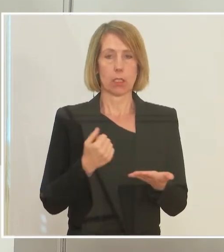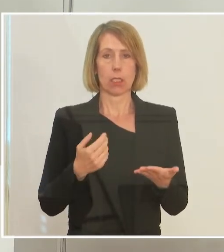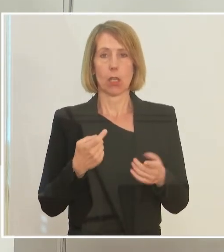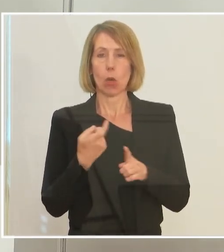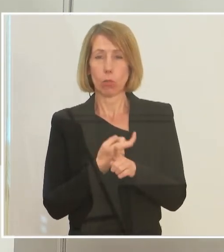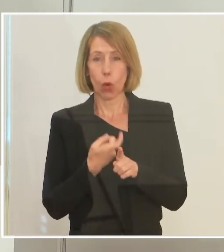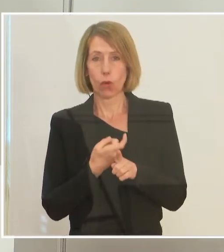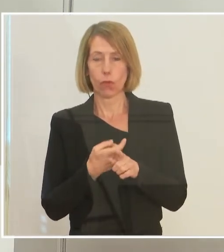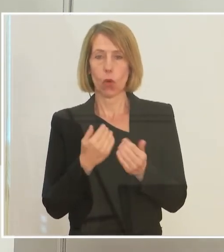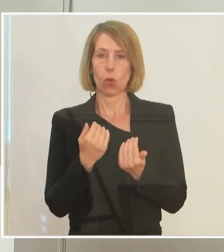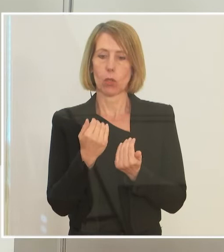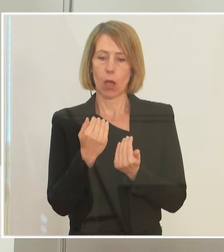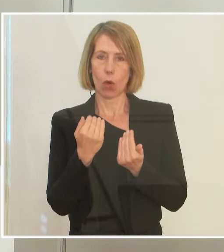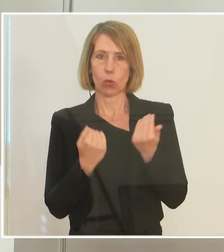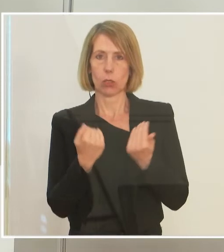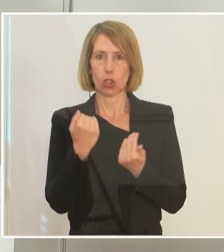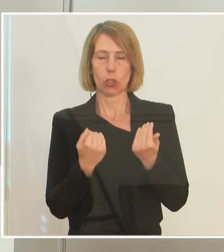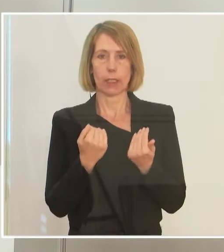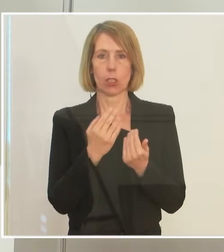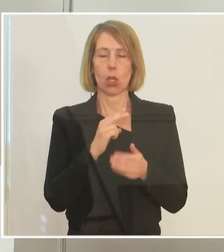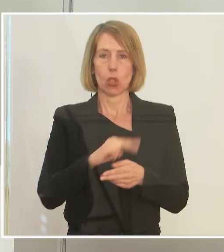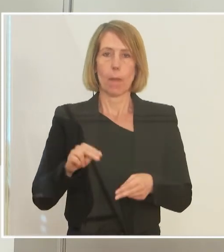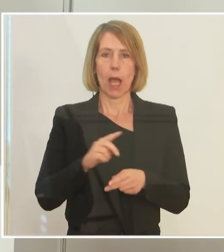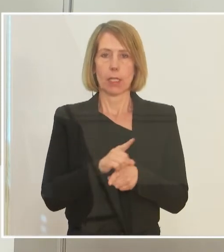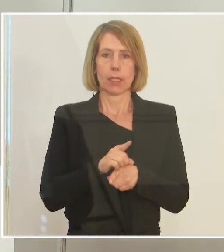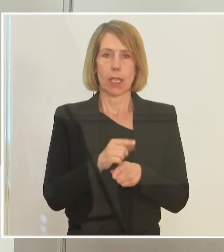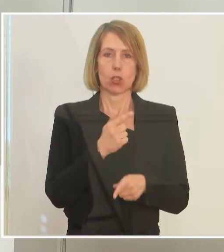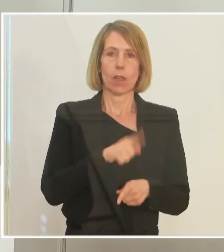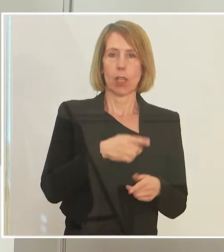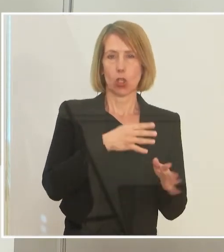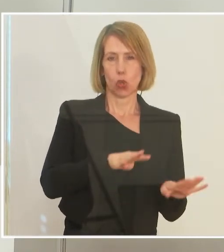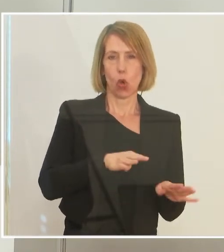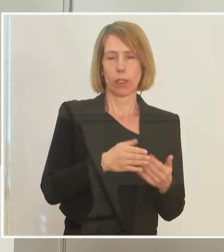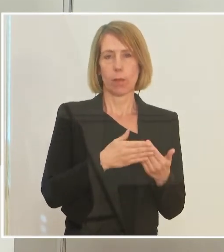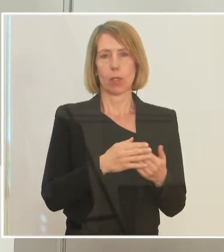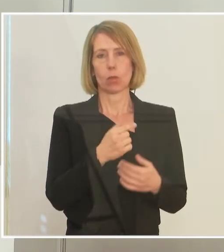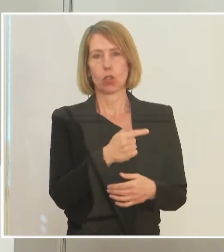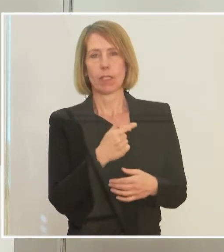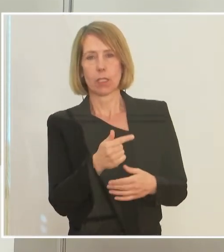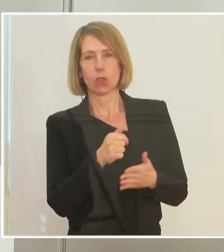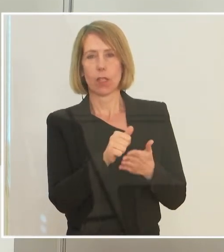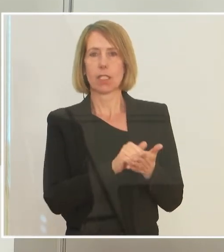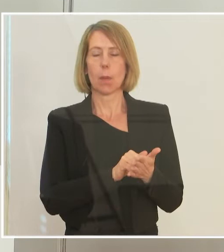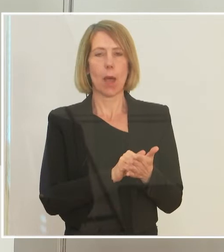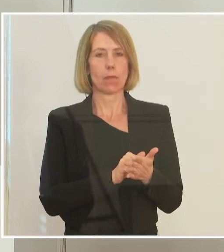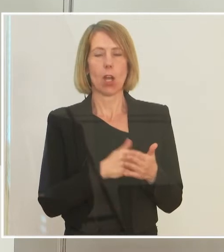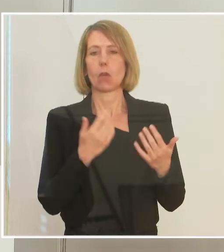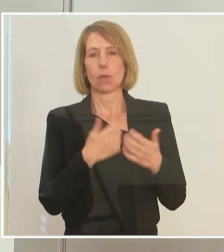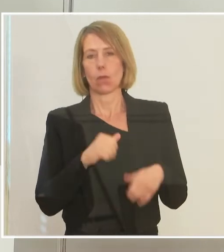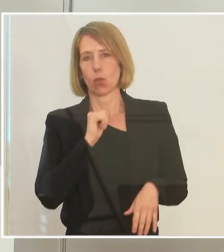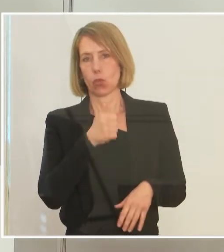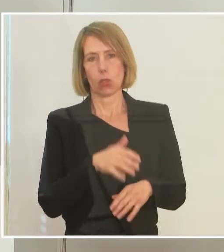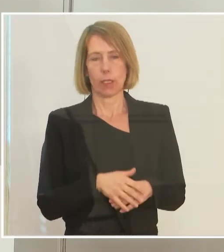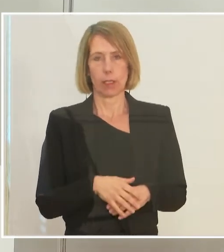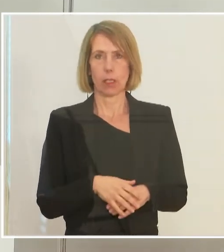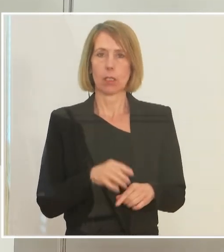Umsatzes zu der Normalzeit im Jahr 2019 oder je nachdem, um welche Zeit es geht, auch 2020 gegeben hat, wird es nicht funktionieren. Das alleine